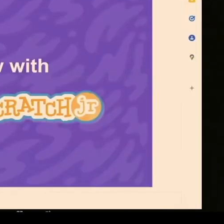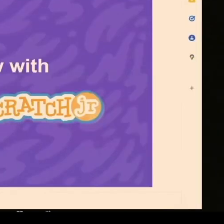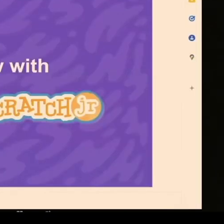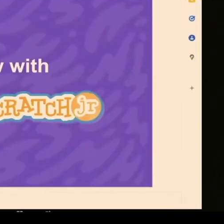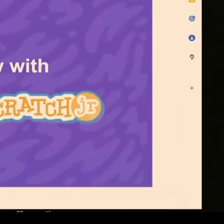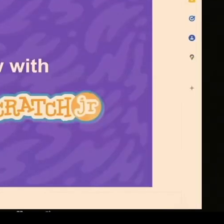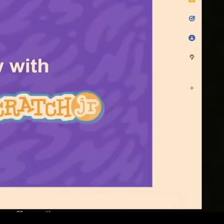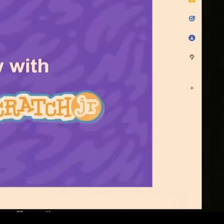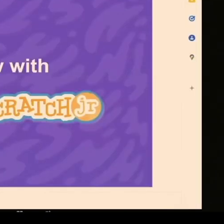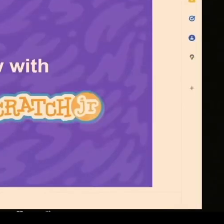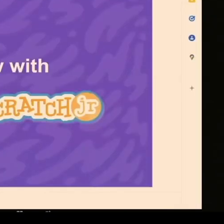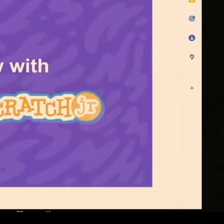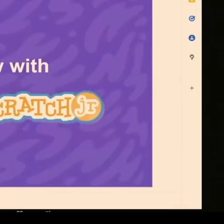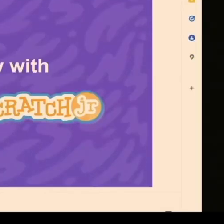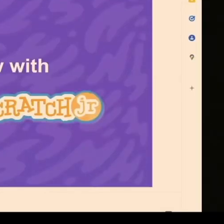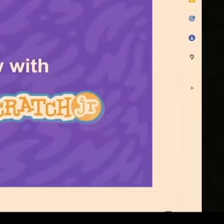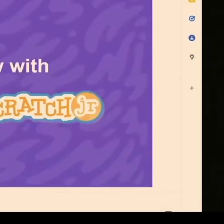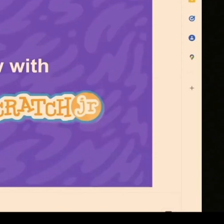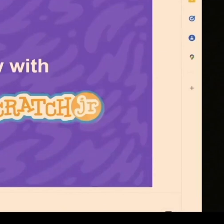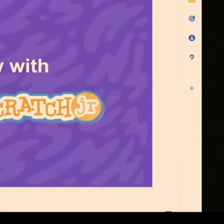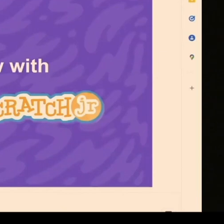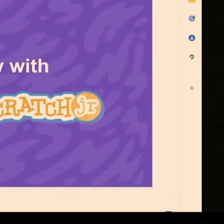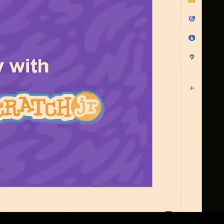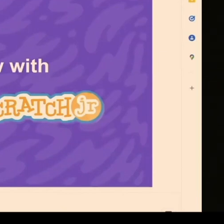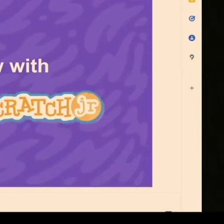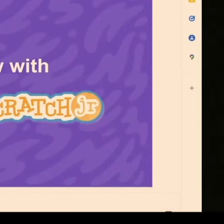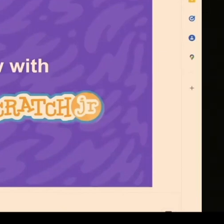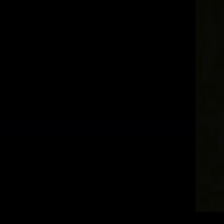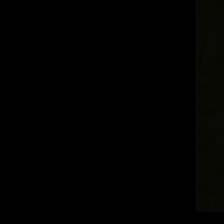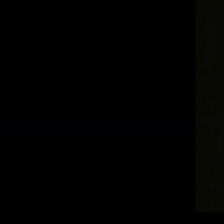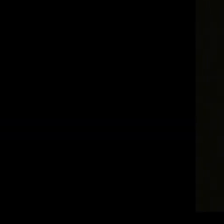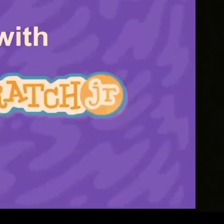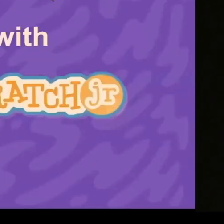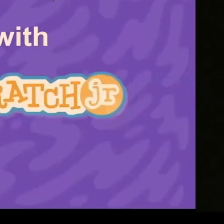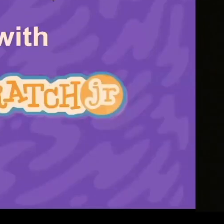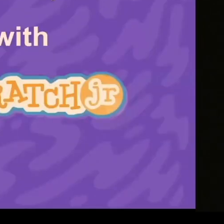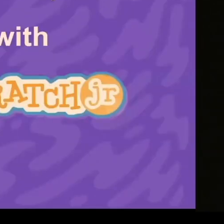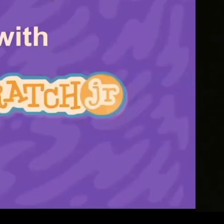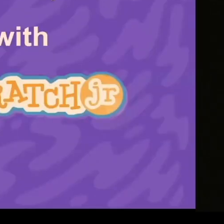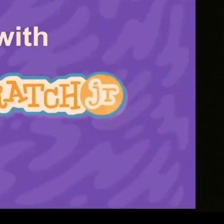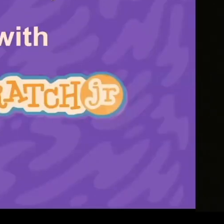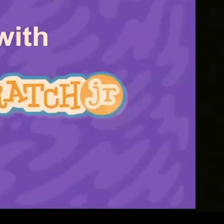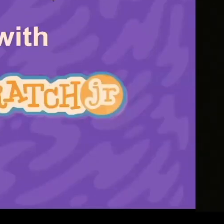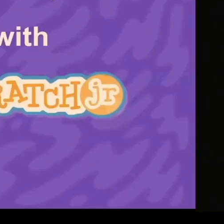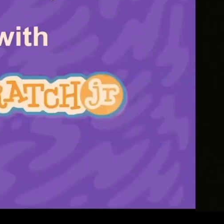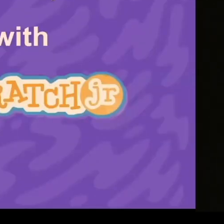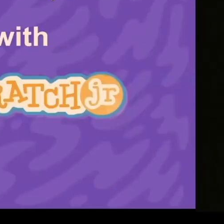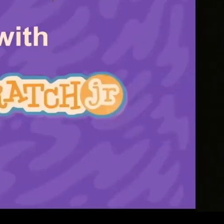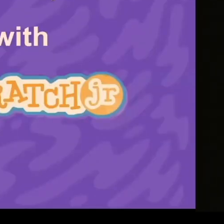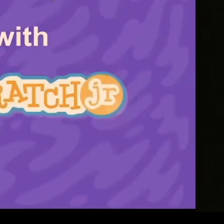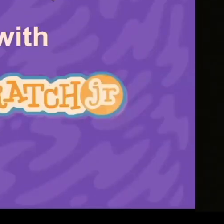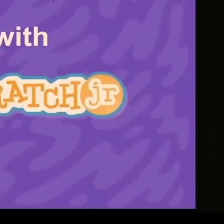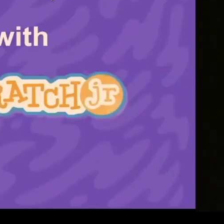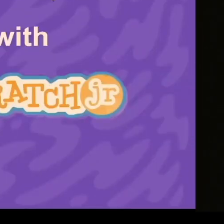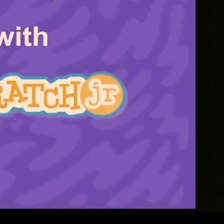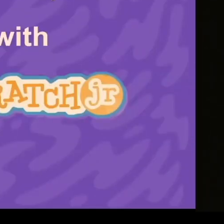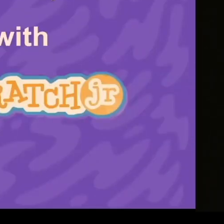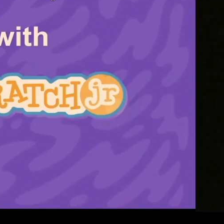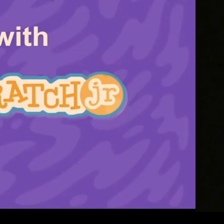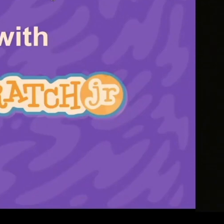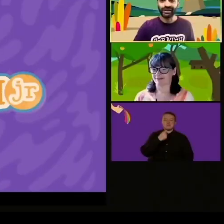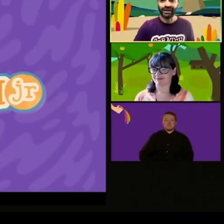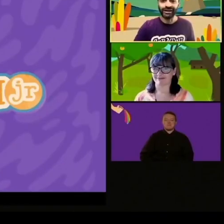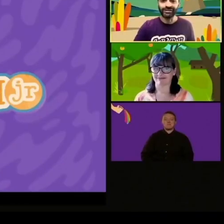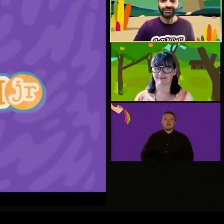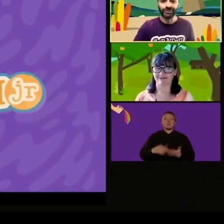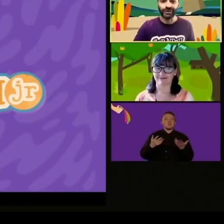qui per darvi un'idea di ciò che è nuovo in questa comunità Scratch,